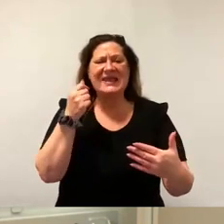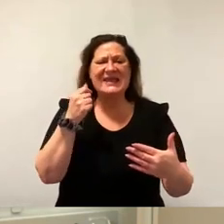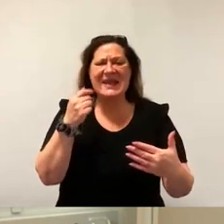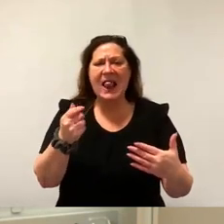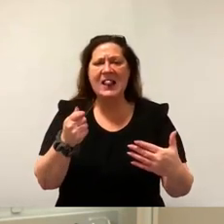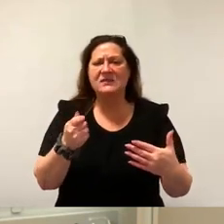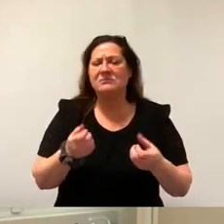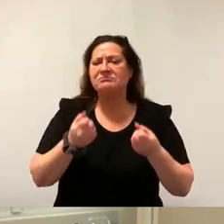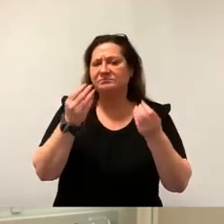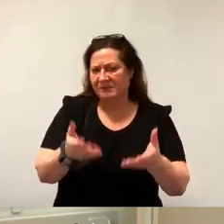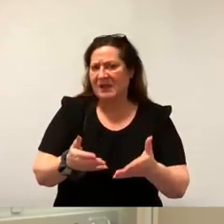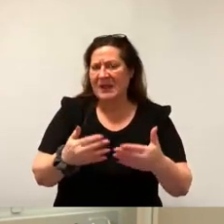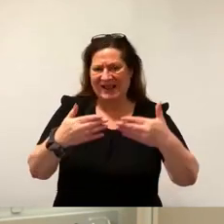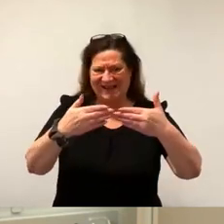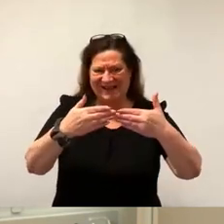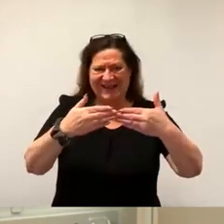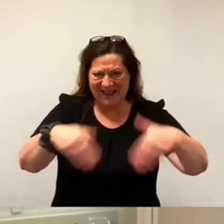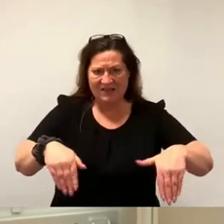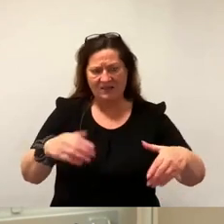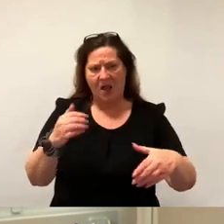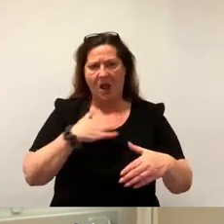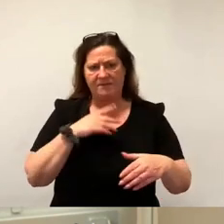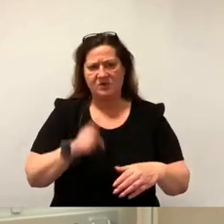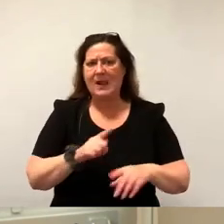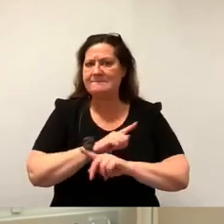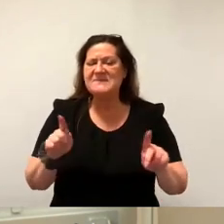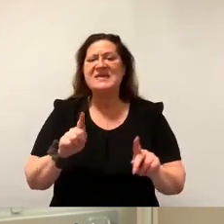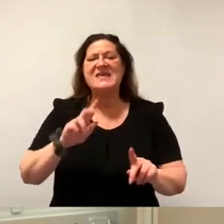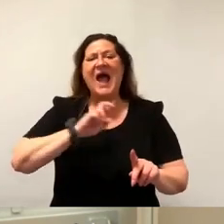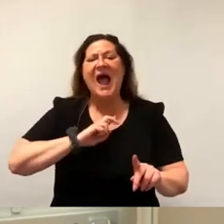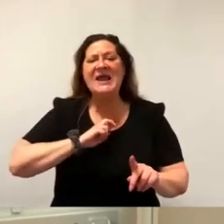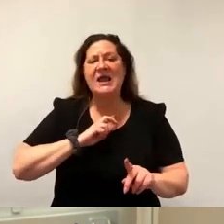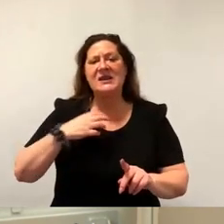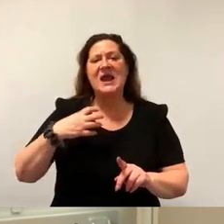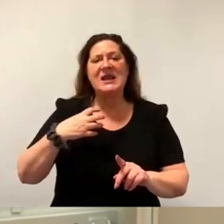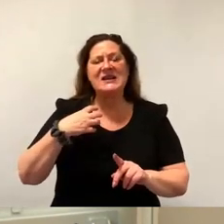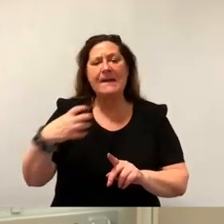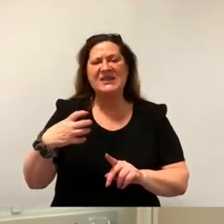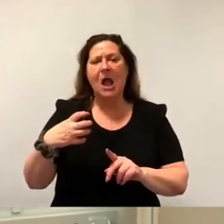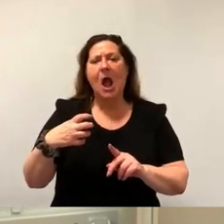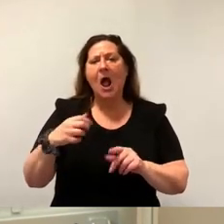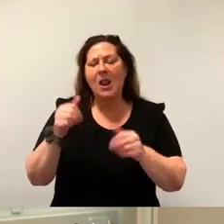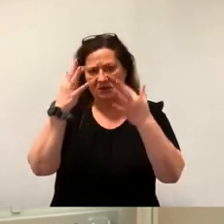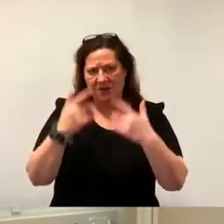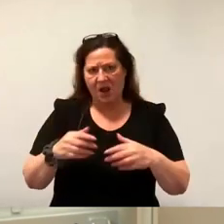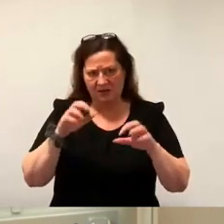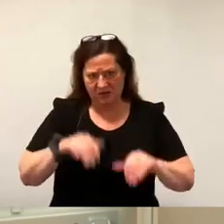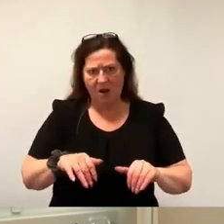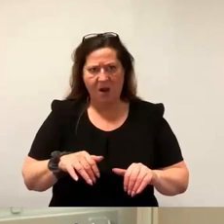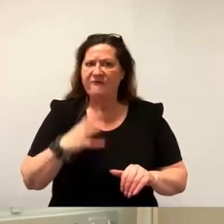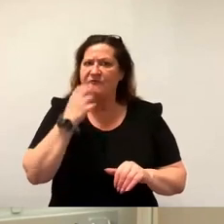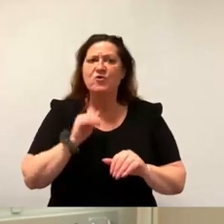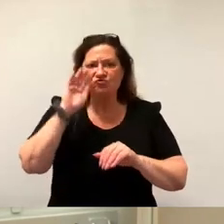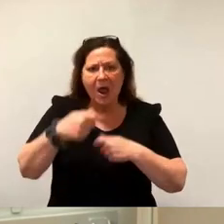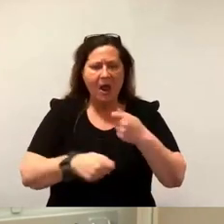Diskussion, ein für allemal, bis eine Eigenkapitalquote erreicht ist. Und ich empfehle, dort nachzuverhandeln. Tatsächlich, oder ich